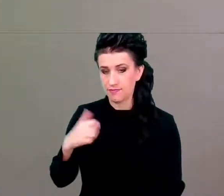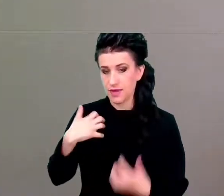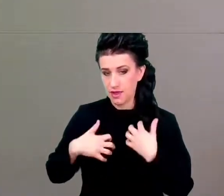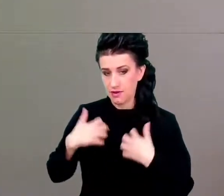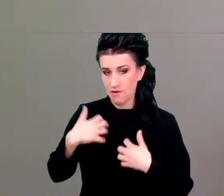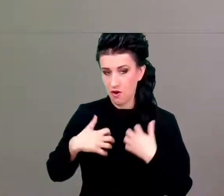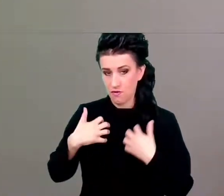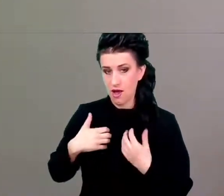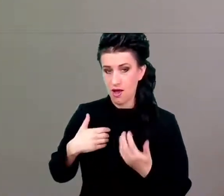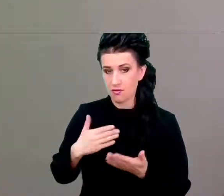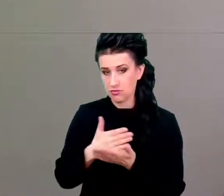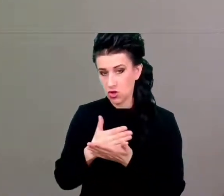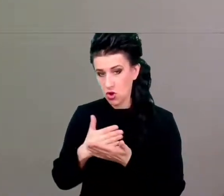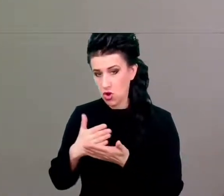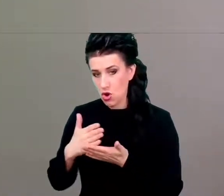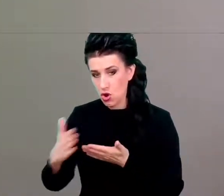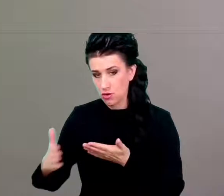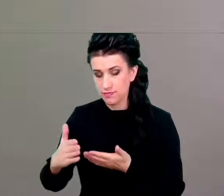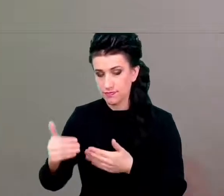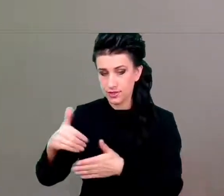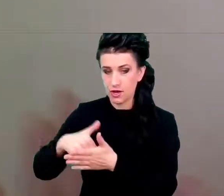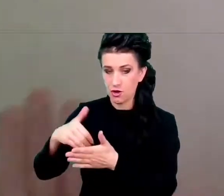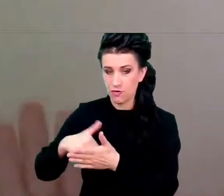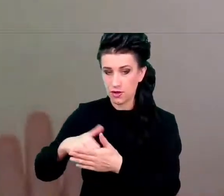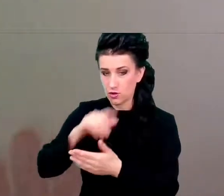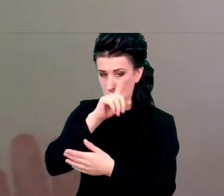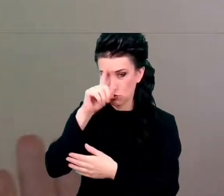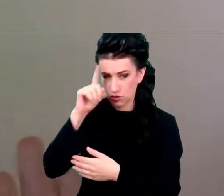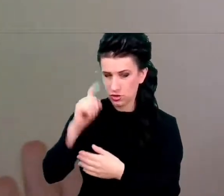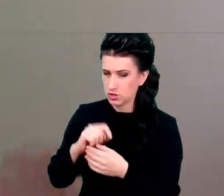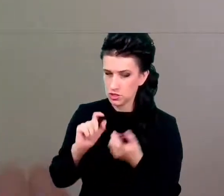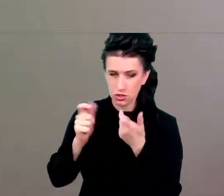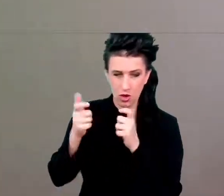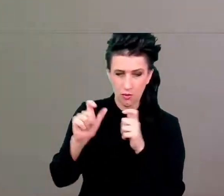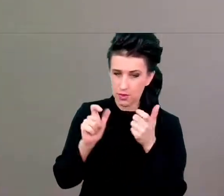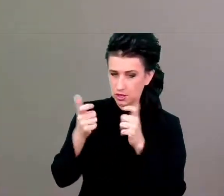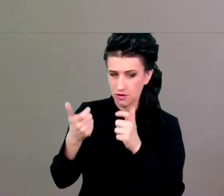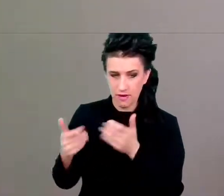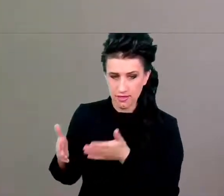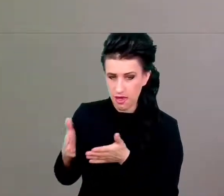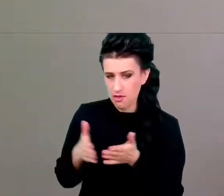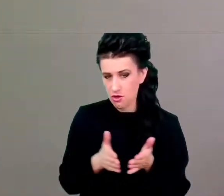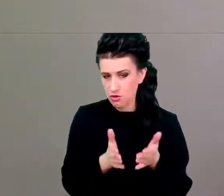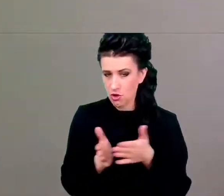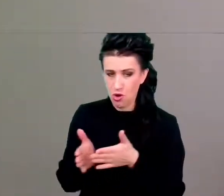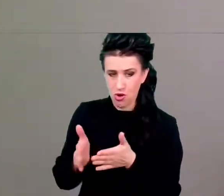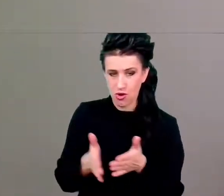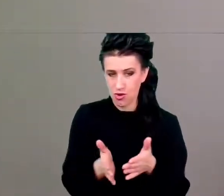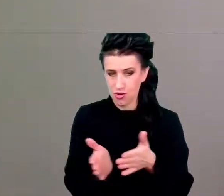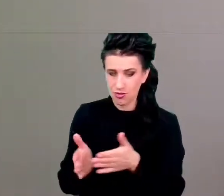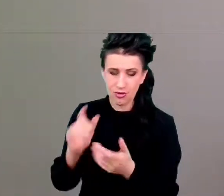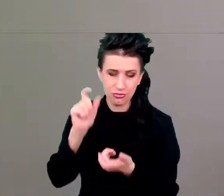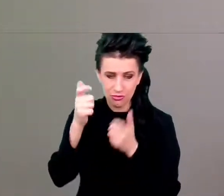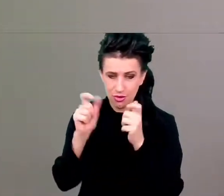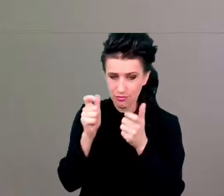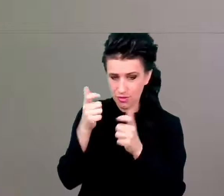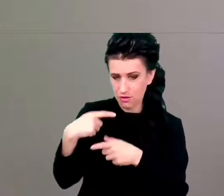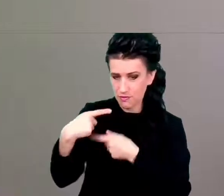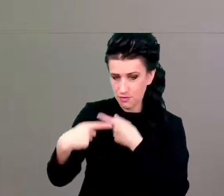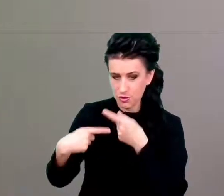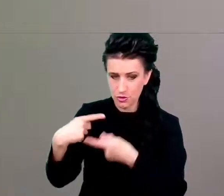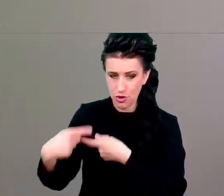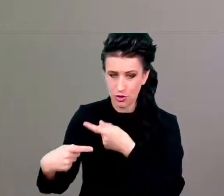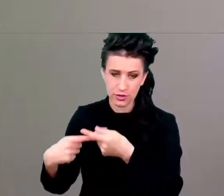zachowań ludzkich, jest tak skomplikowaną drogą i to jest tak skomplikowany proces